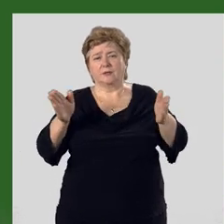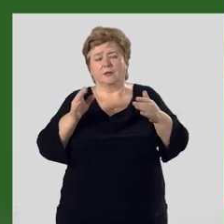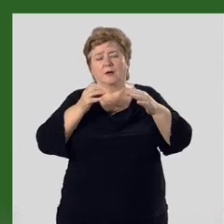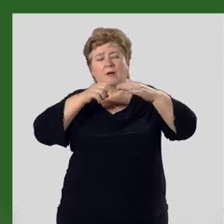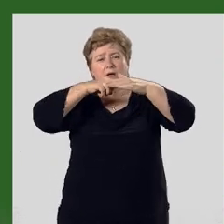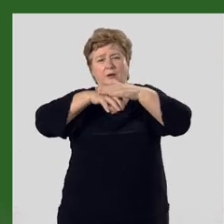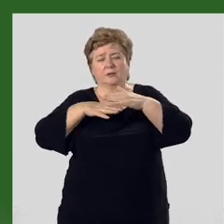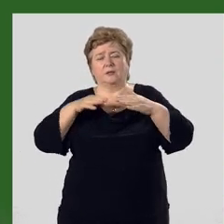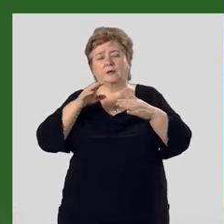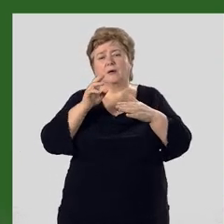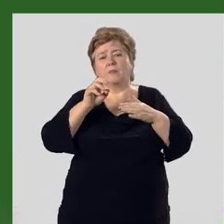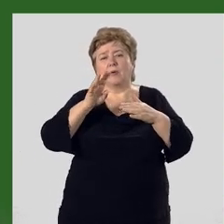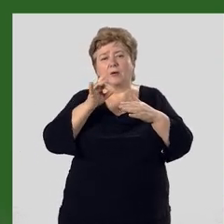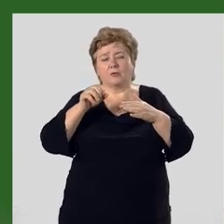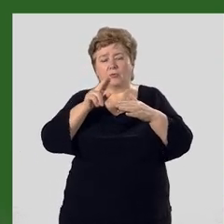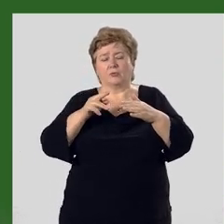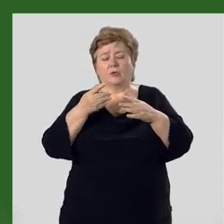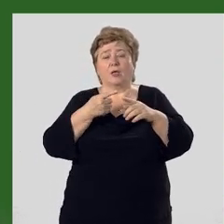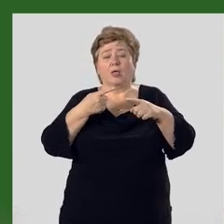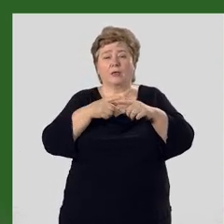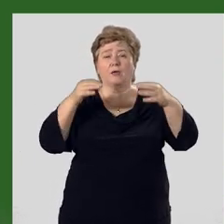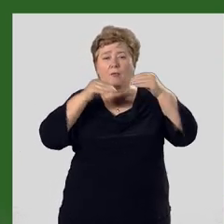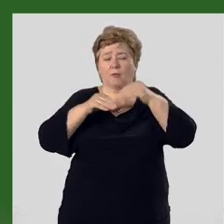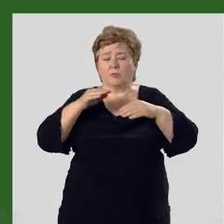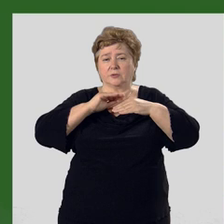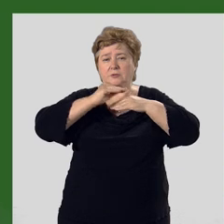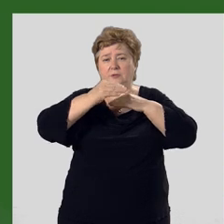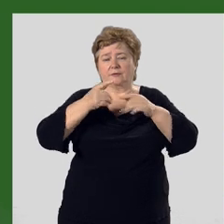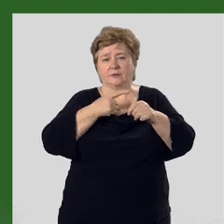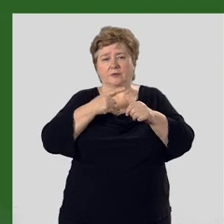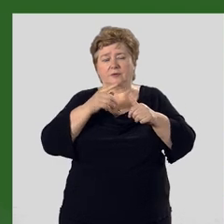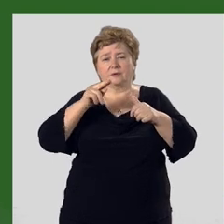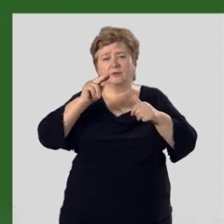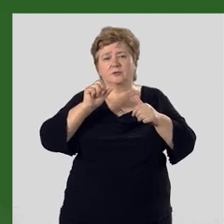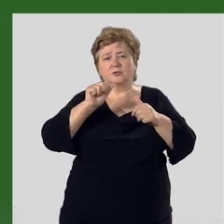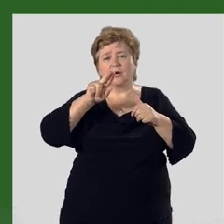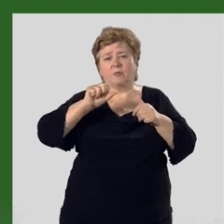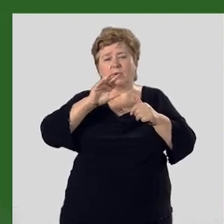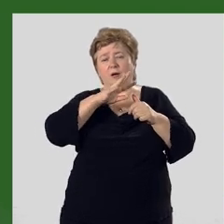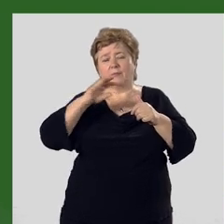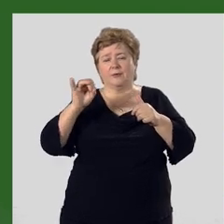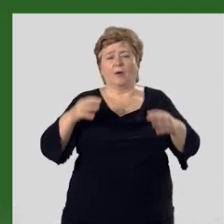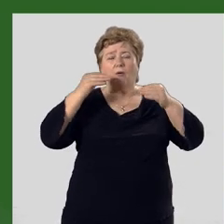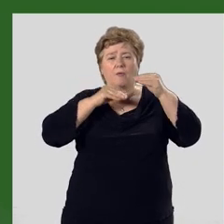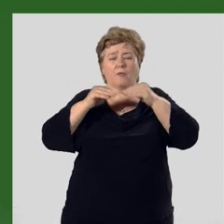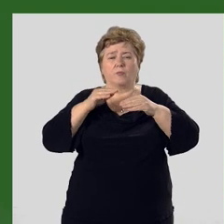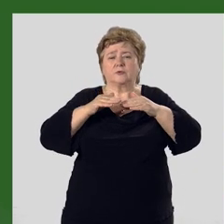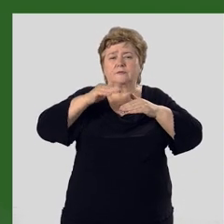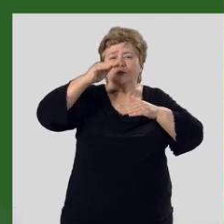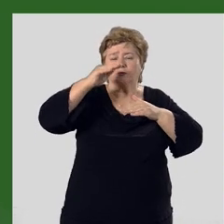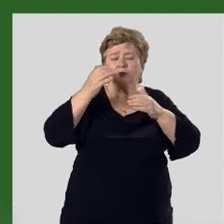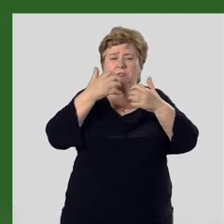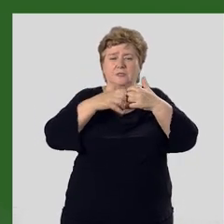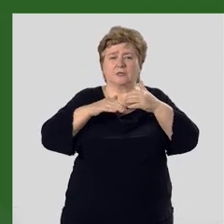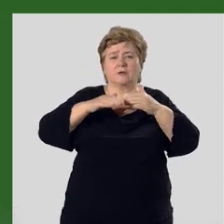коренных пород. Такие комплексы рельефа называются чапами. Комплекс высоких